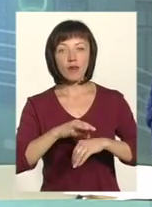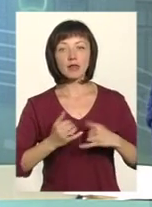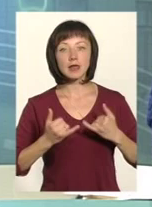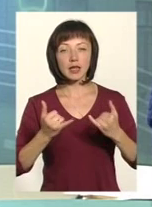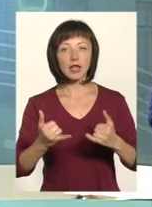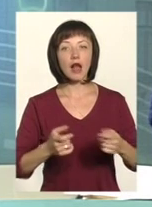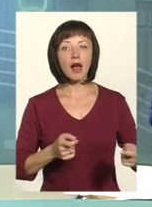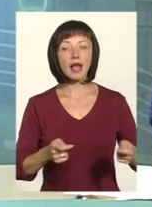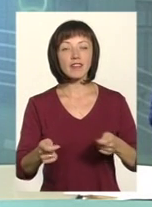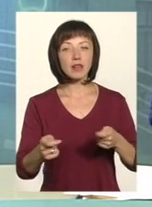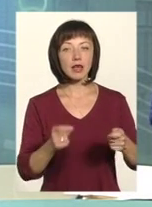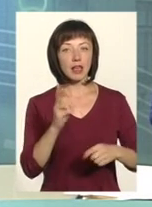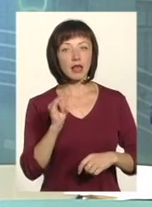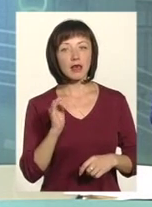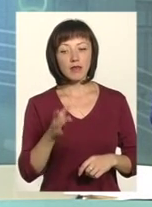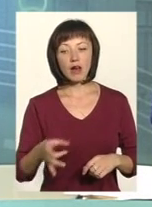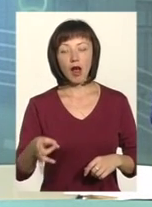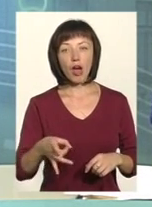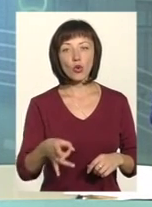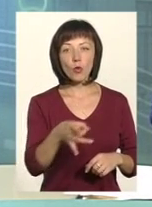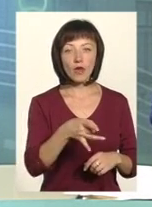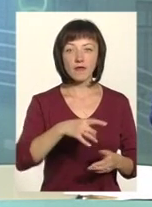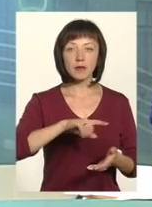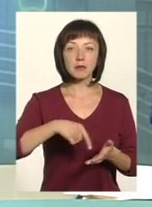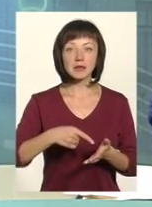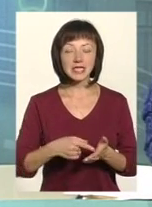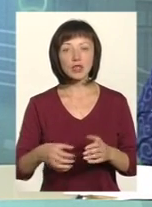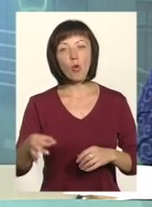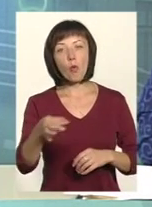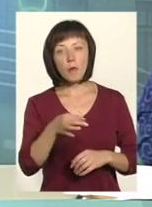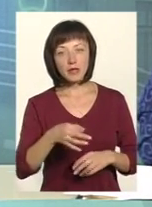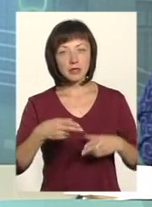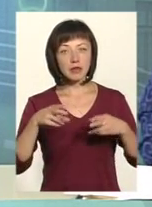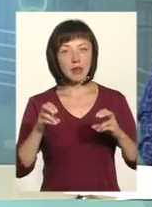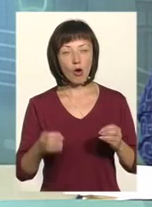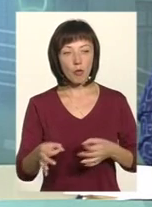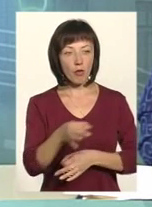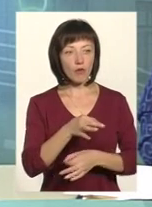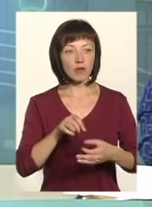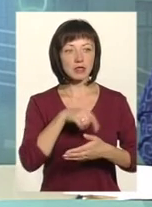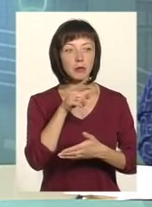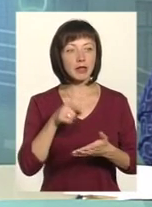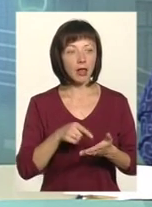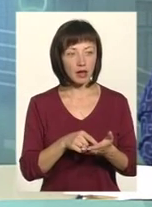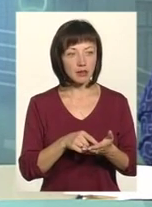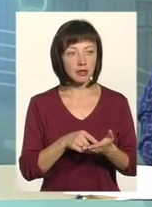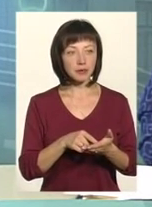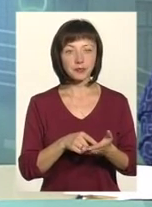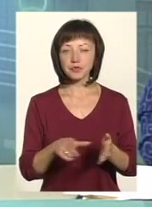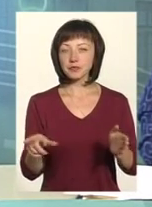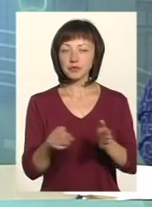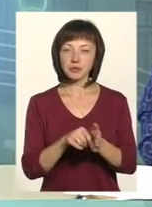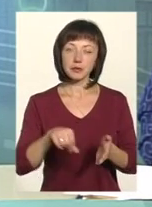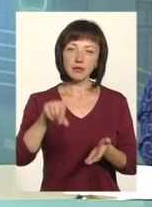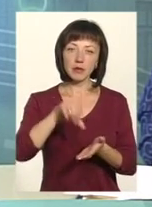керівників районів, міст, області, і, власне, де обговорювалися питання із представниками